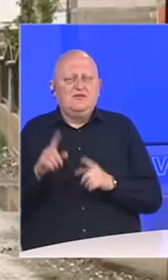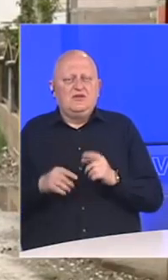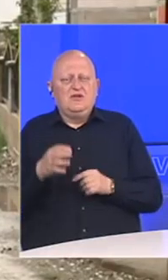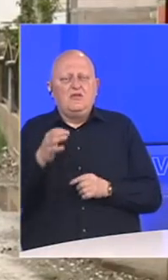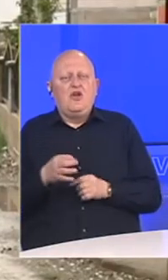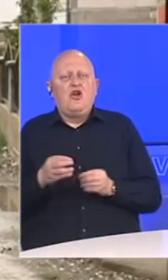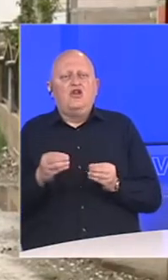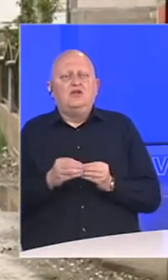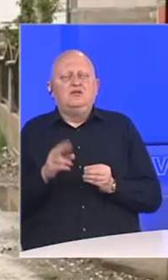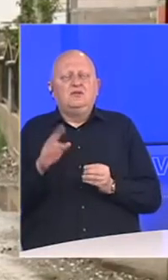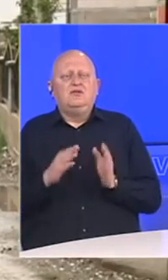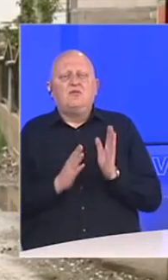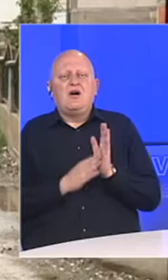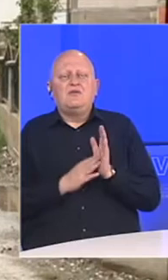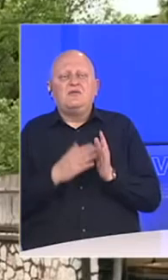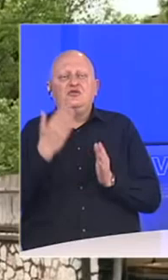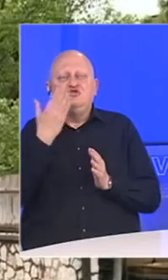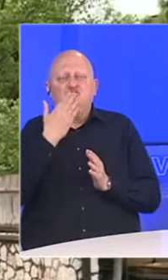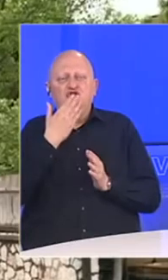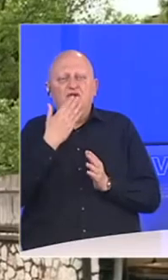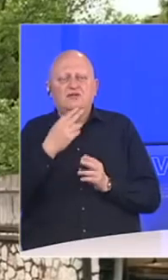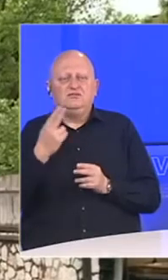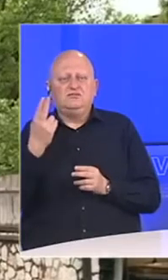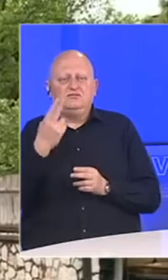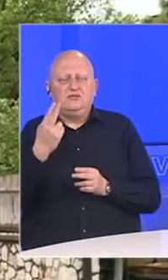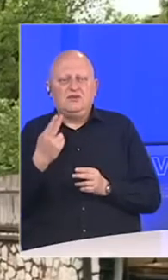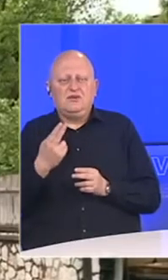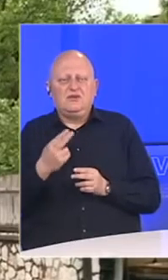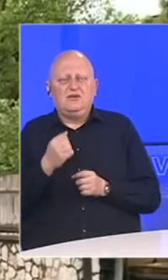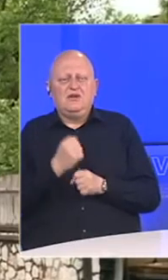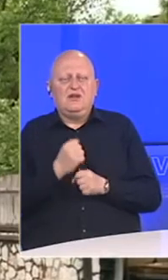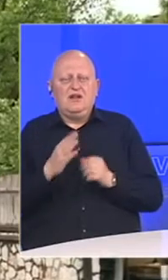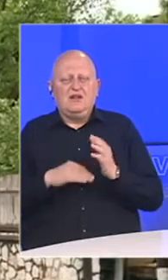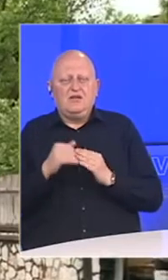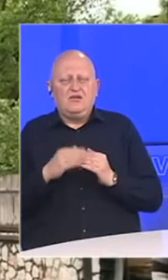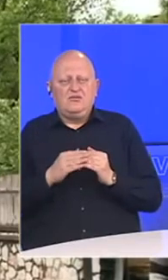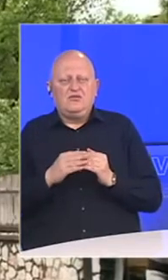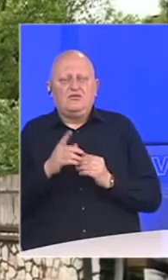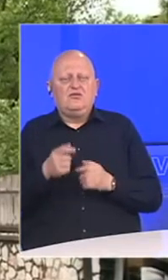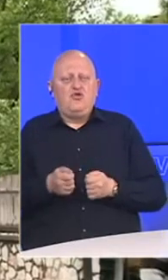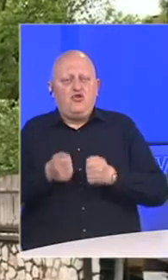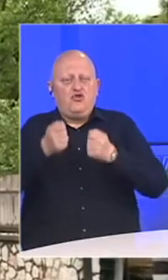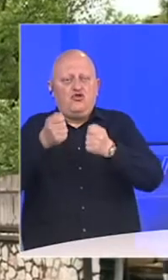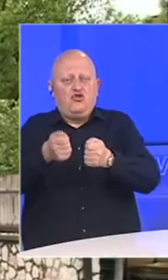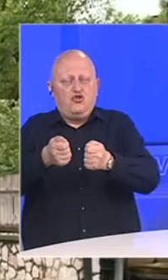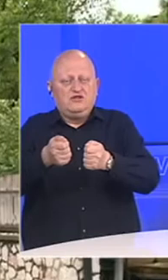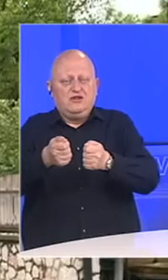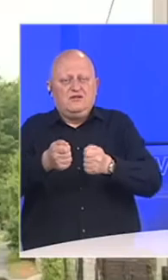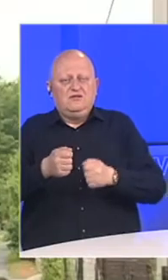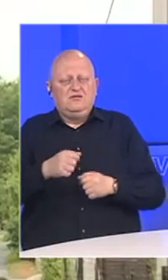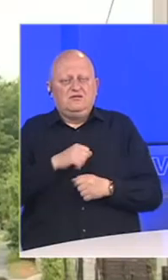lokalnim zajednicama imamo primjeri gdje škola kreira radni materijale, pa to isto dostavlja, odnosno